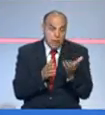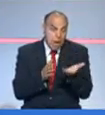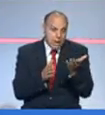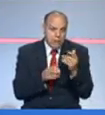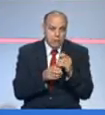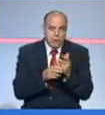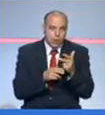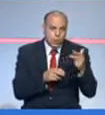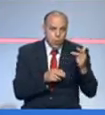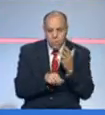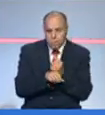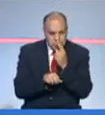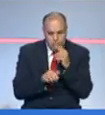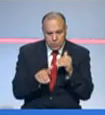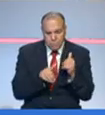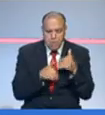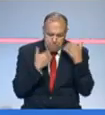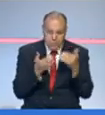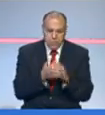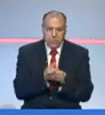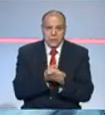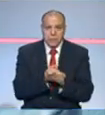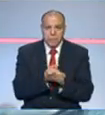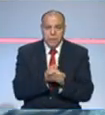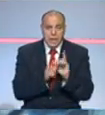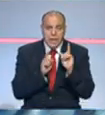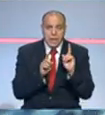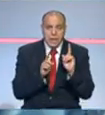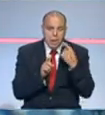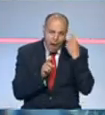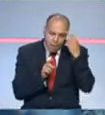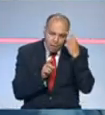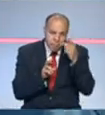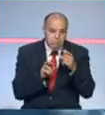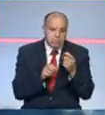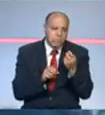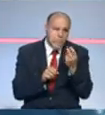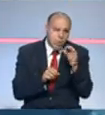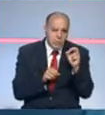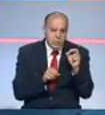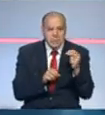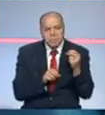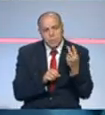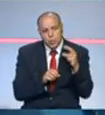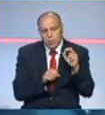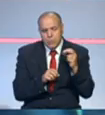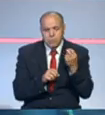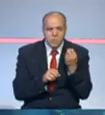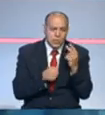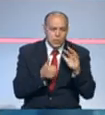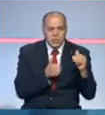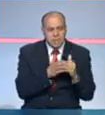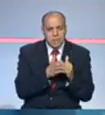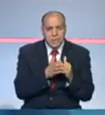وثلث محبش لقحوا وتنقولوا وتنشوفوا عليش ولكن تكون تضرمج جيوا 350 جيوا أقل جيوا 266